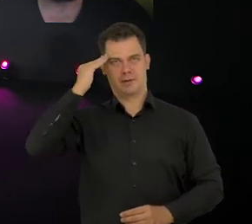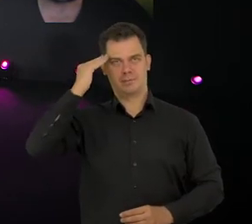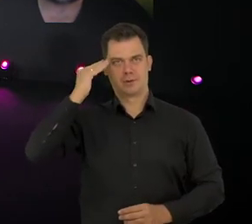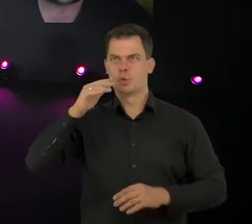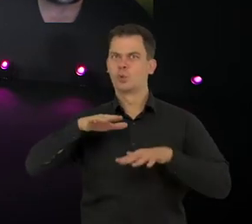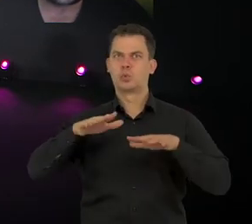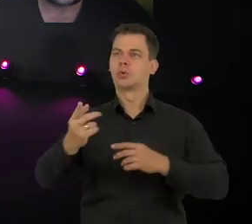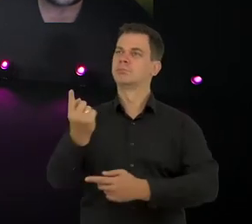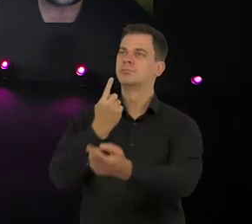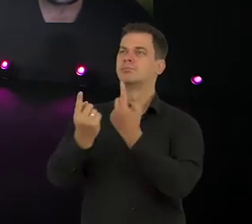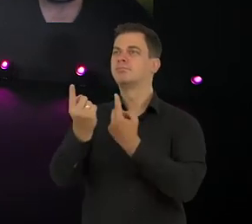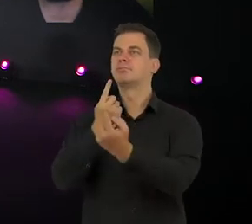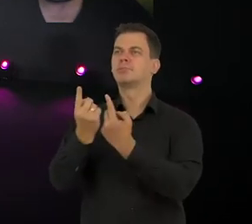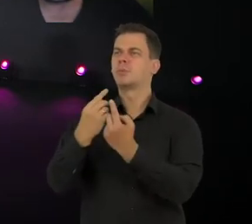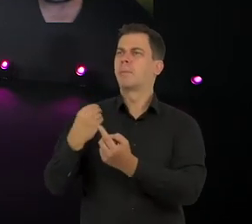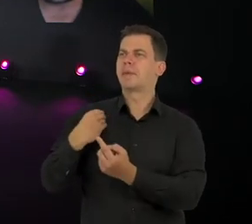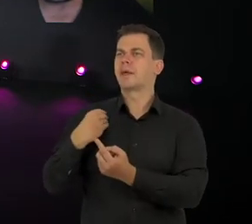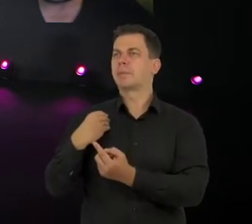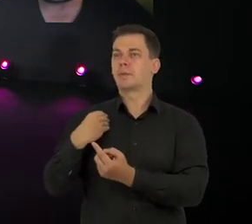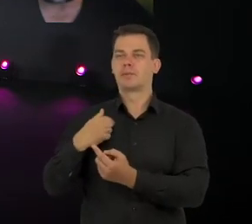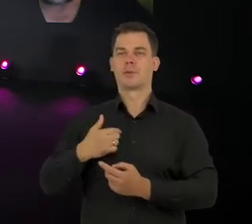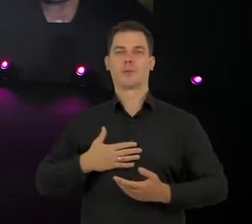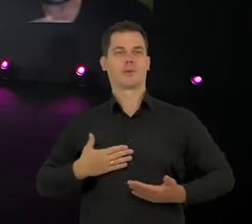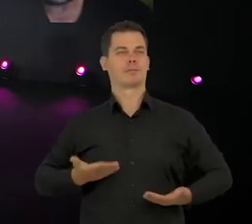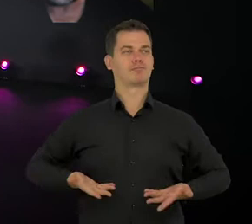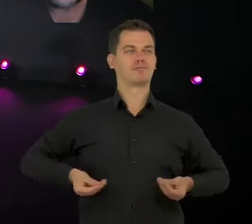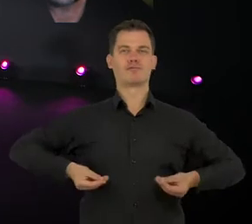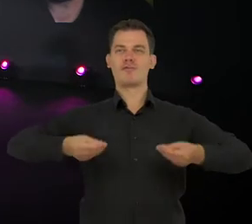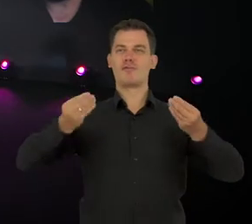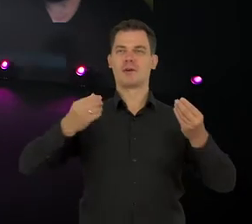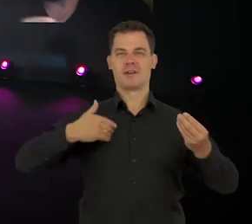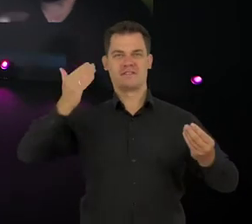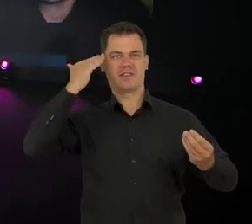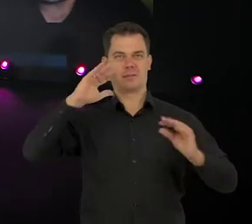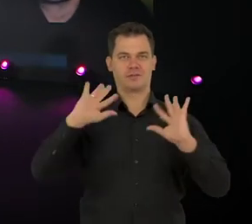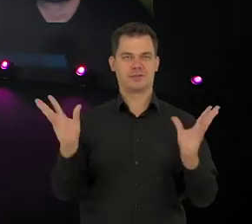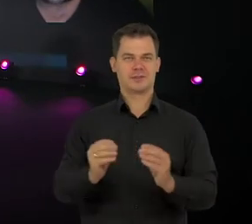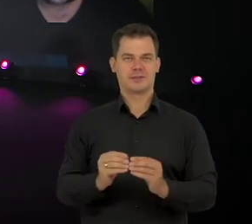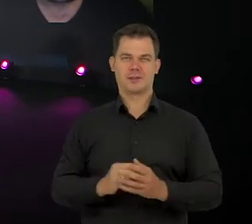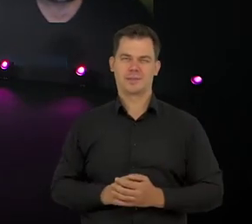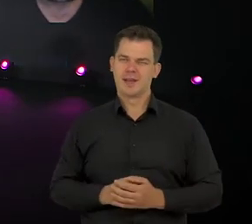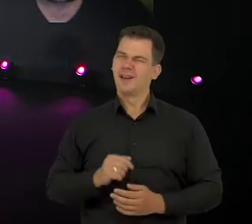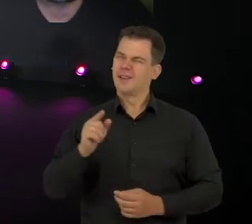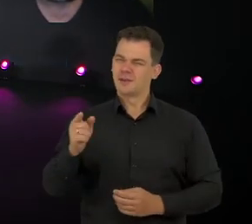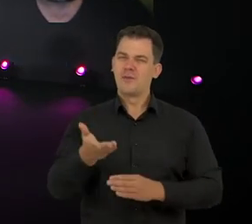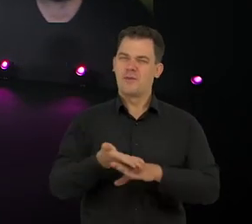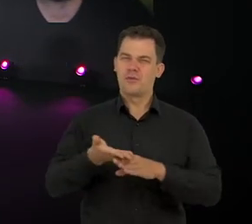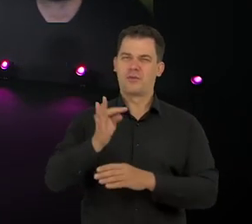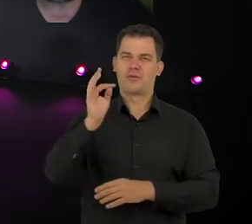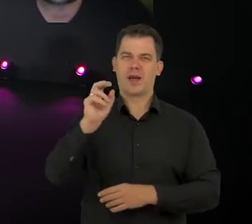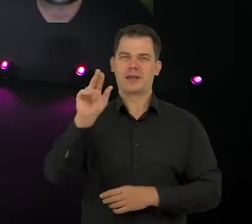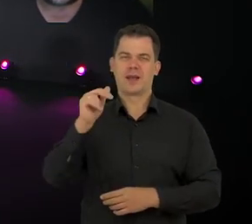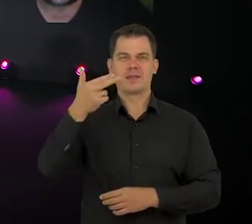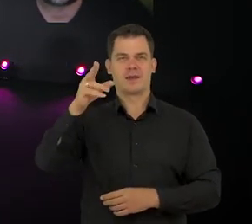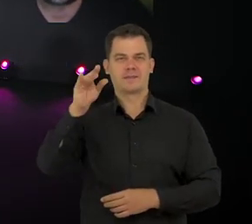wiele osób ich pyta o różne zdanie. To jest charakterystyczne, że te celebryckie fake newsy, one